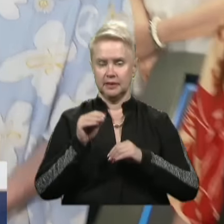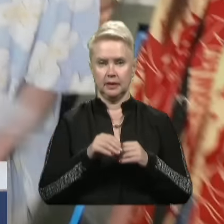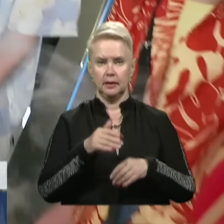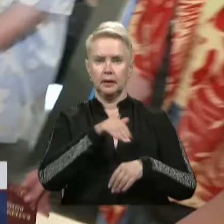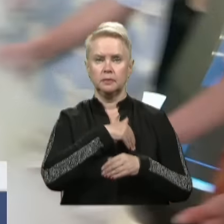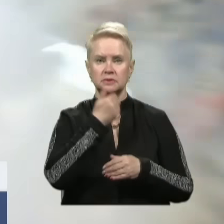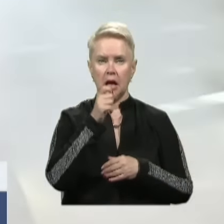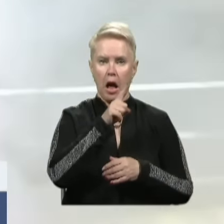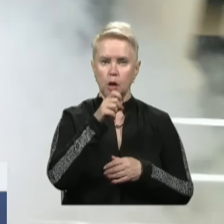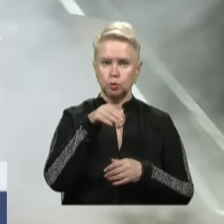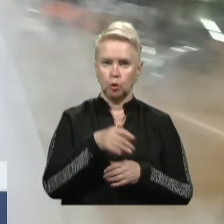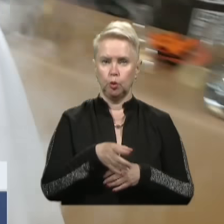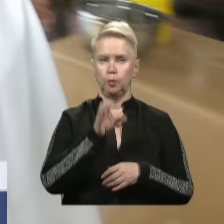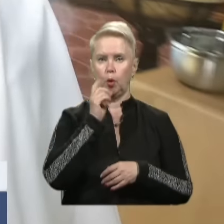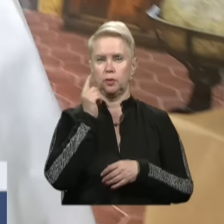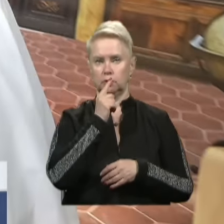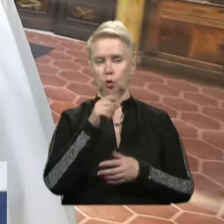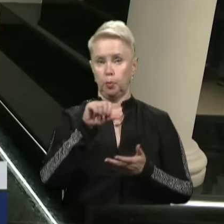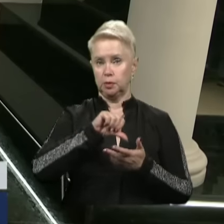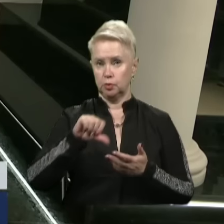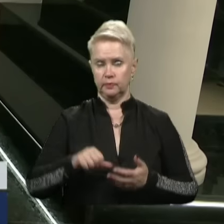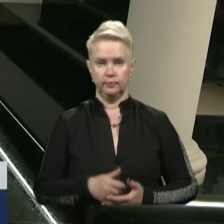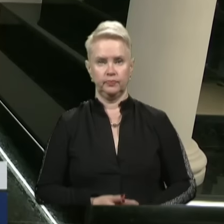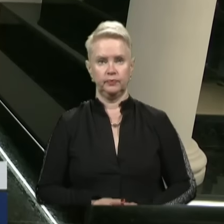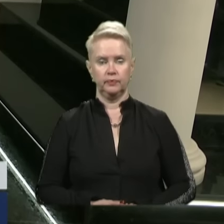температуру азоту та п'є його на очах у присутніх.